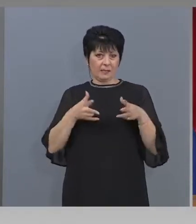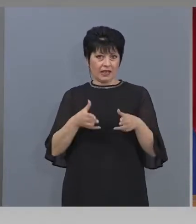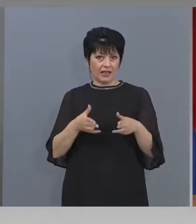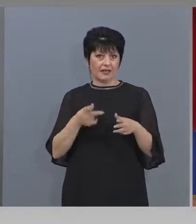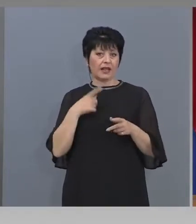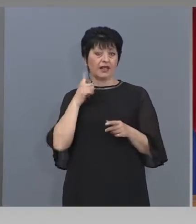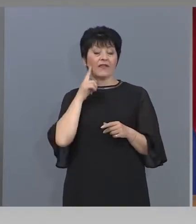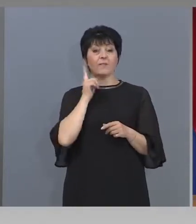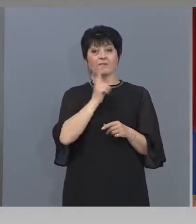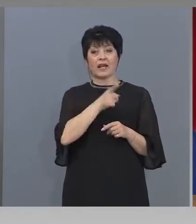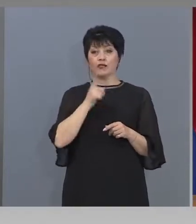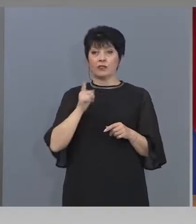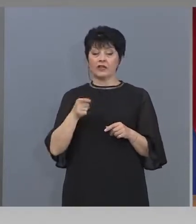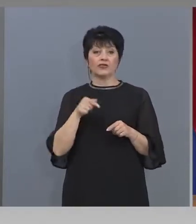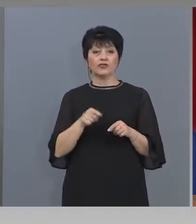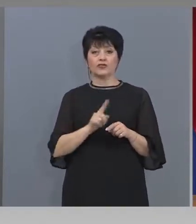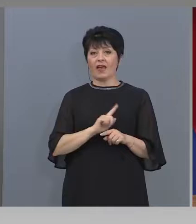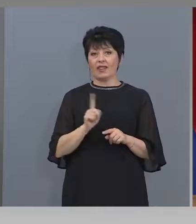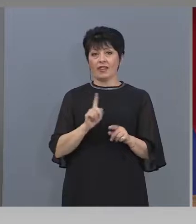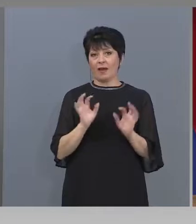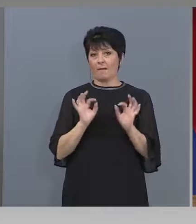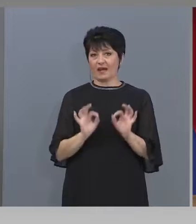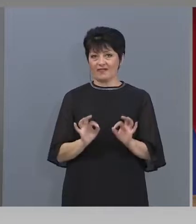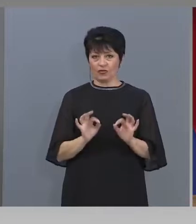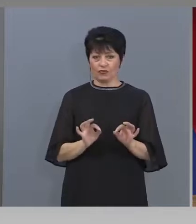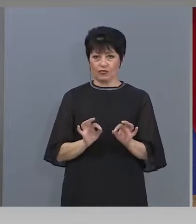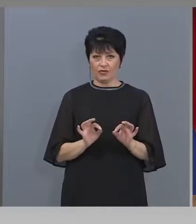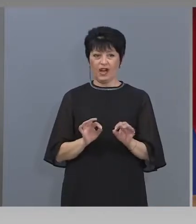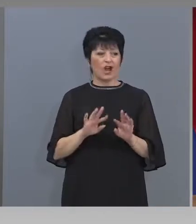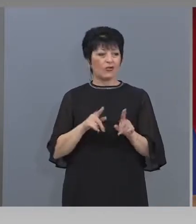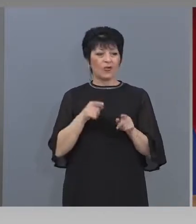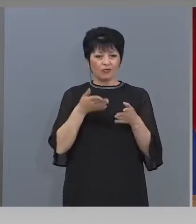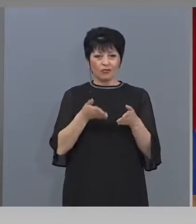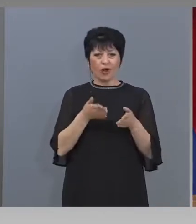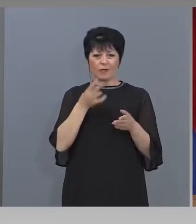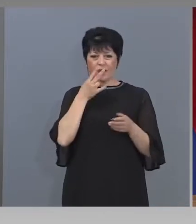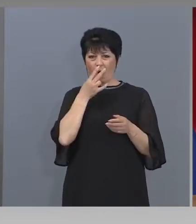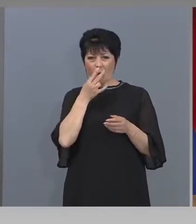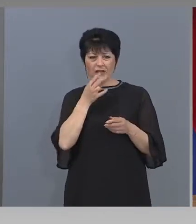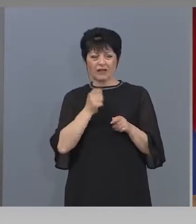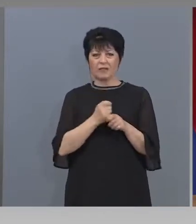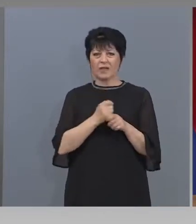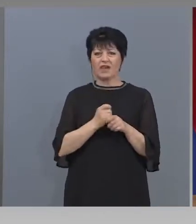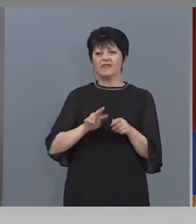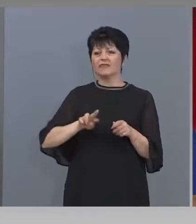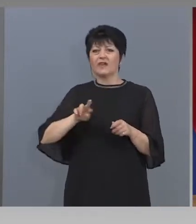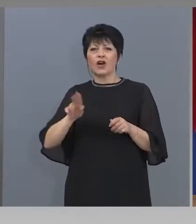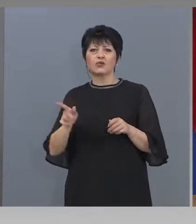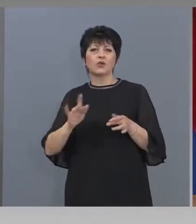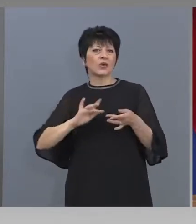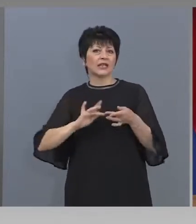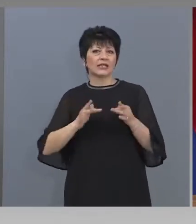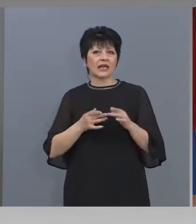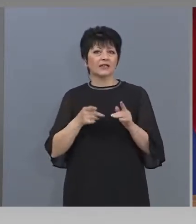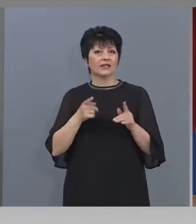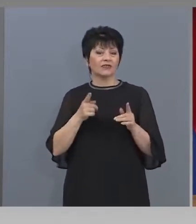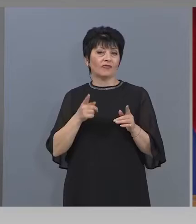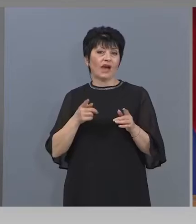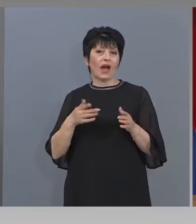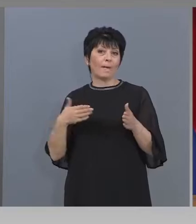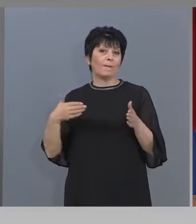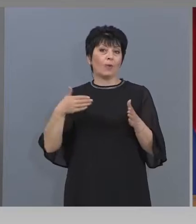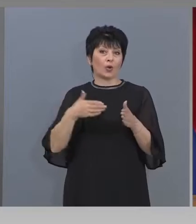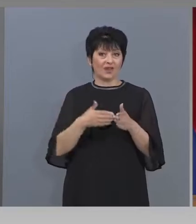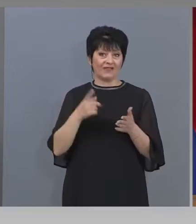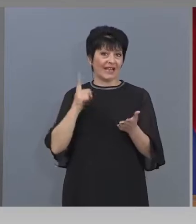който е, че това е неправомерно действие. Но той да опита и в други сайтове да го направи, това не може да се случи. Той е противозаконно. В